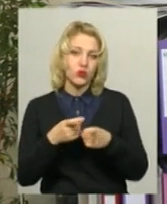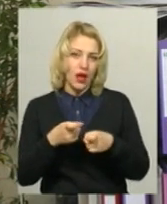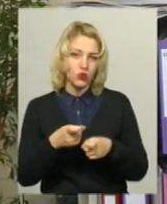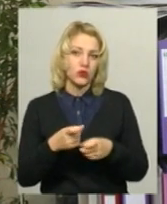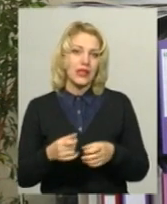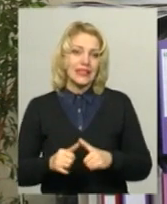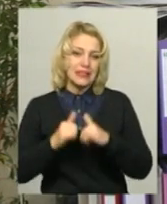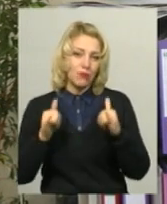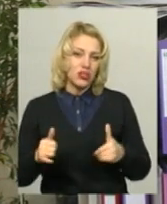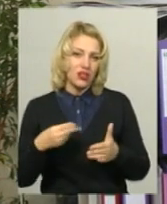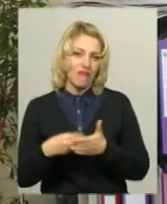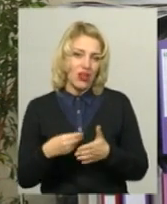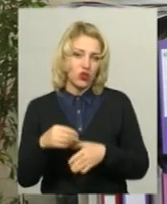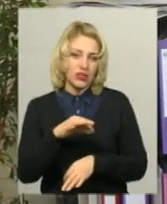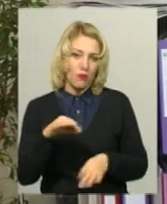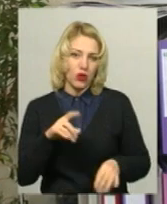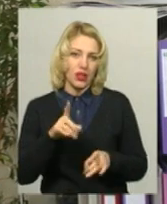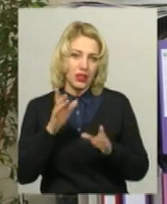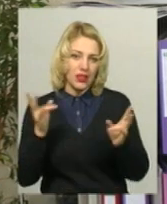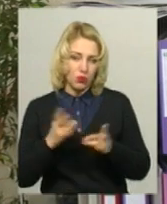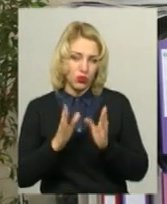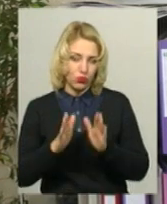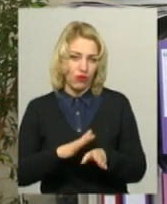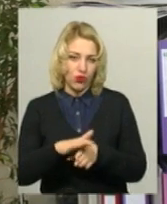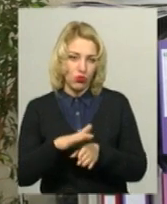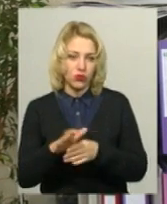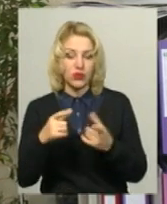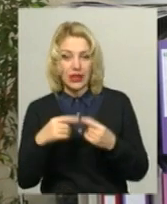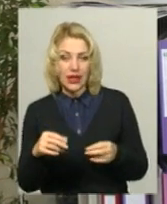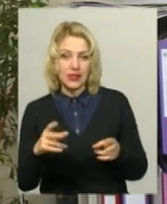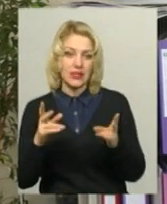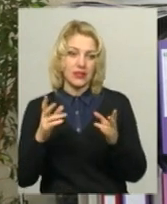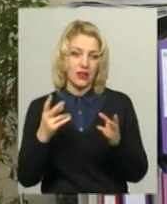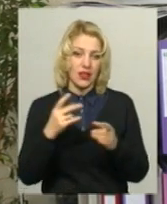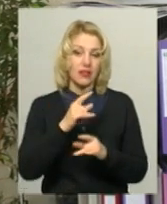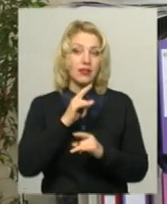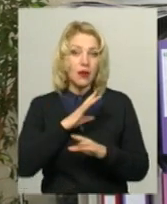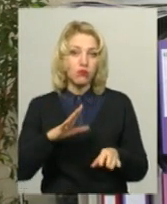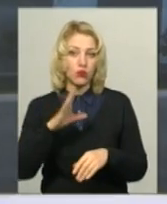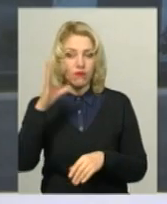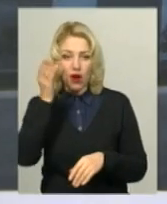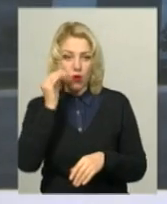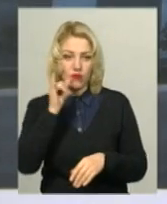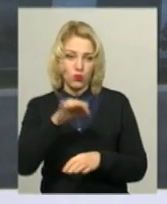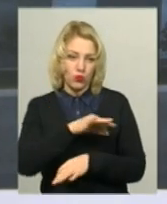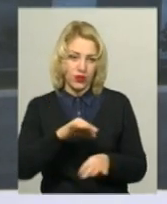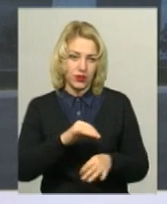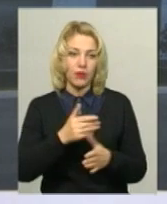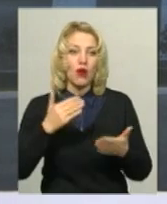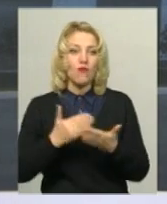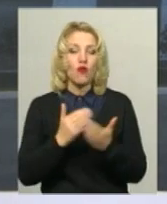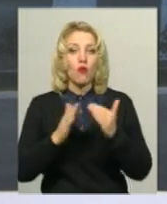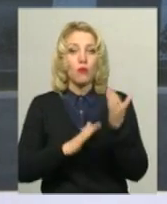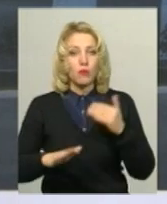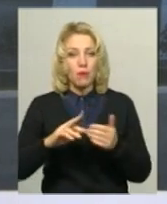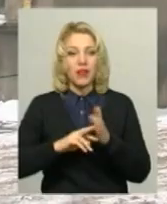збільшення вартості проєкту, який необхідно буде виконувати, а десь якимось чином вони не були враховані в проєкті. У новому приміщенні планують